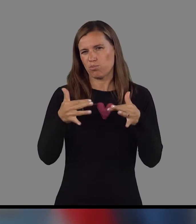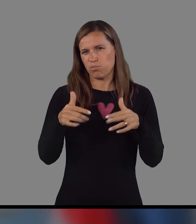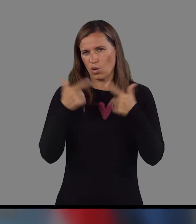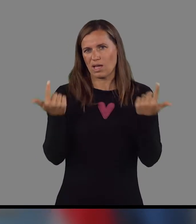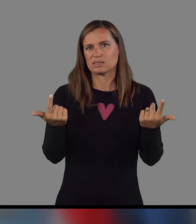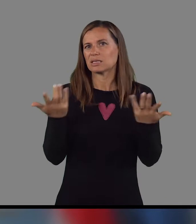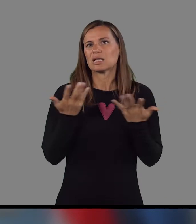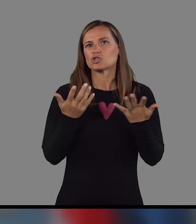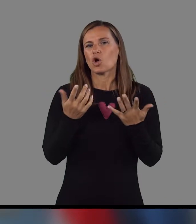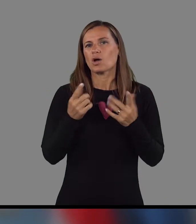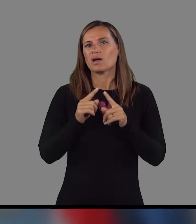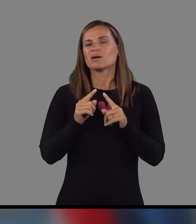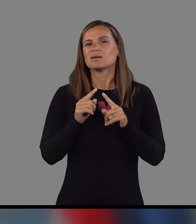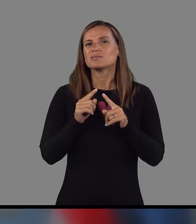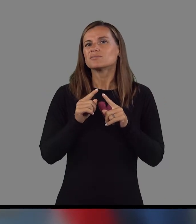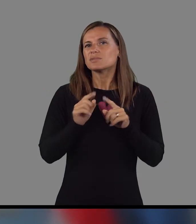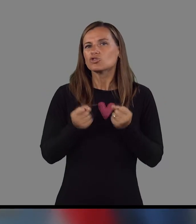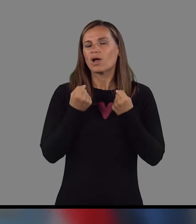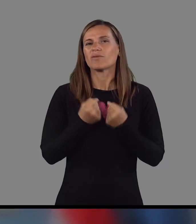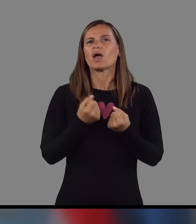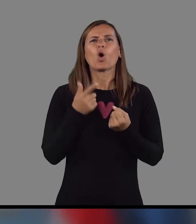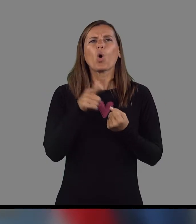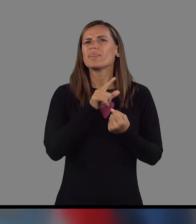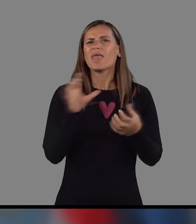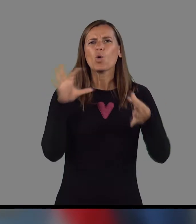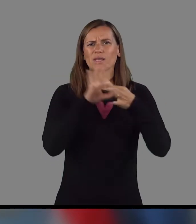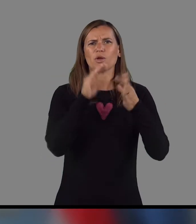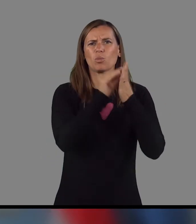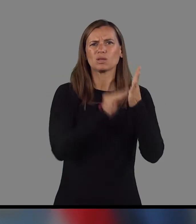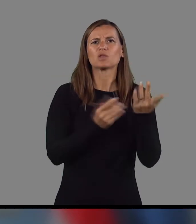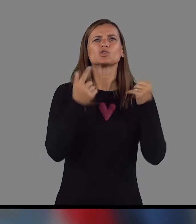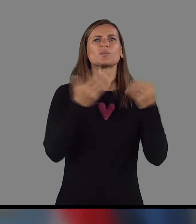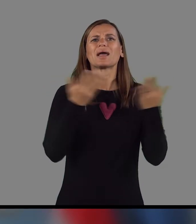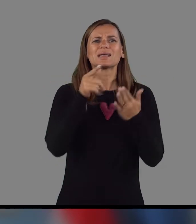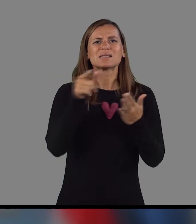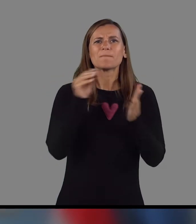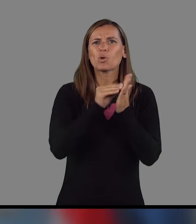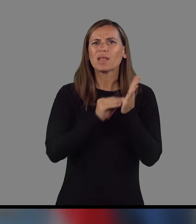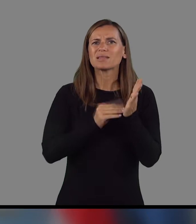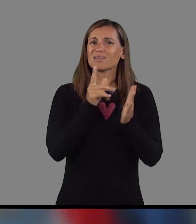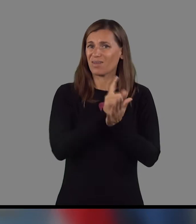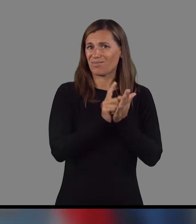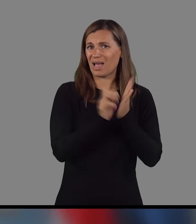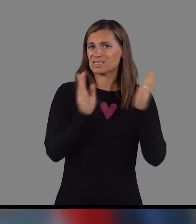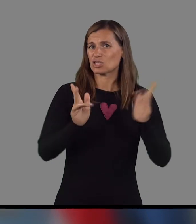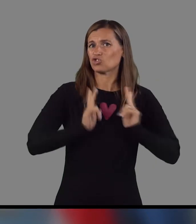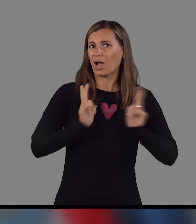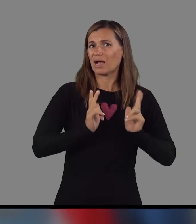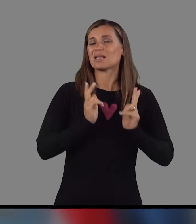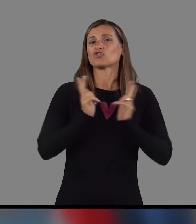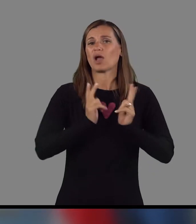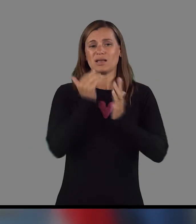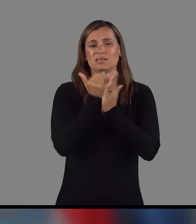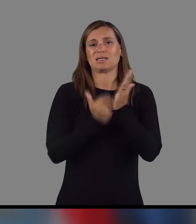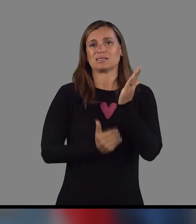so pravzaprav te težave o neujemanju podatku oziroma pravzaprav, kje se podatki v sami, torej, fazi čakanja oziroma čakalnih